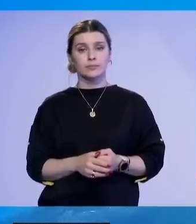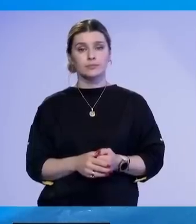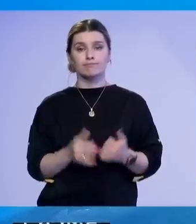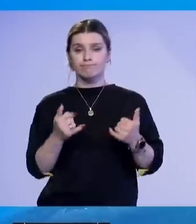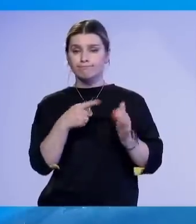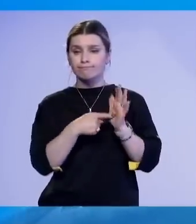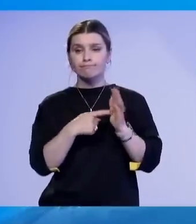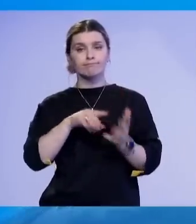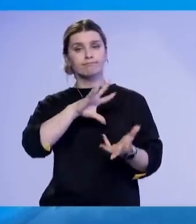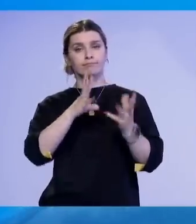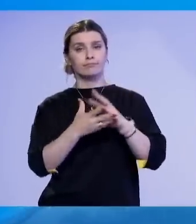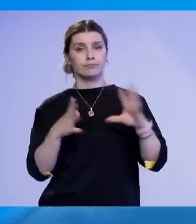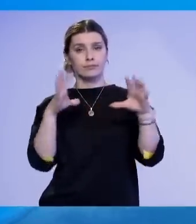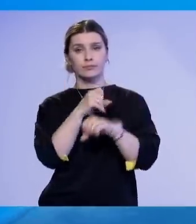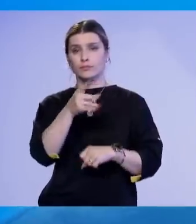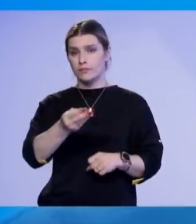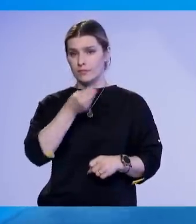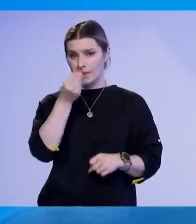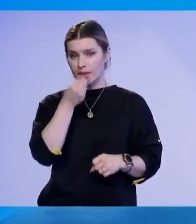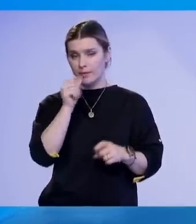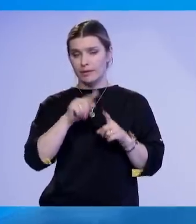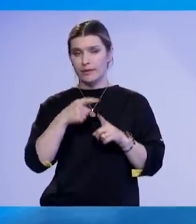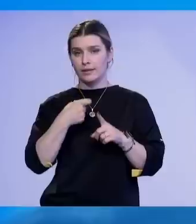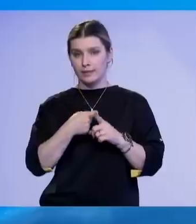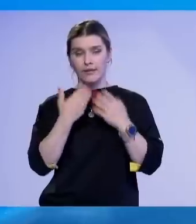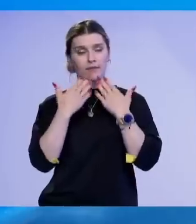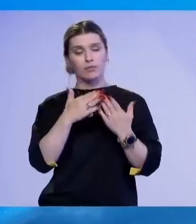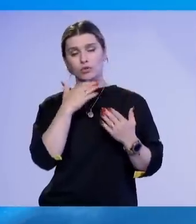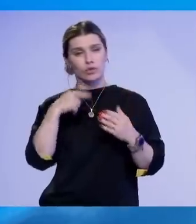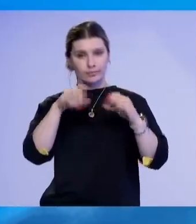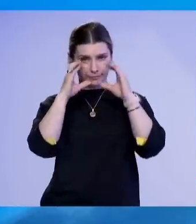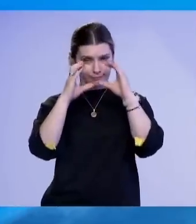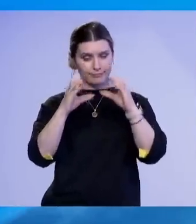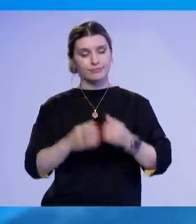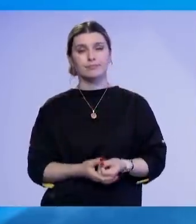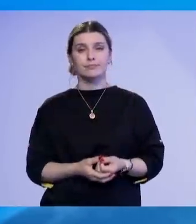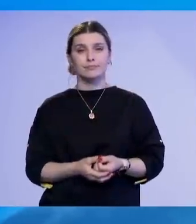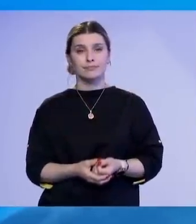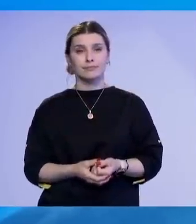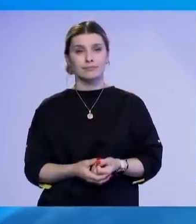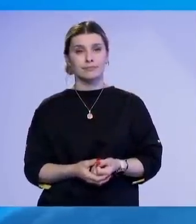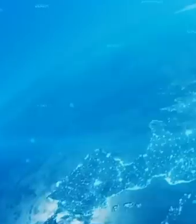Ishin këto të gjitha informacionet e përgaditura për këta edicion. Ne ju falendrojmë për vëmendje e miru pafshe.